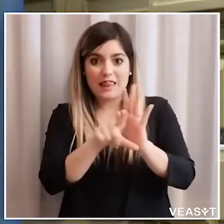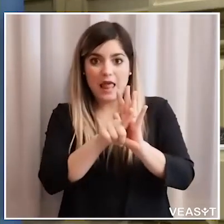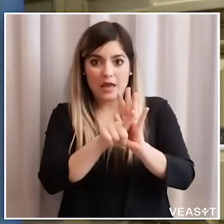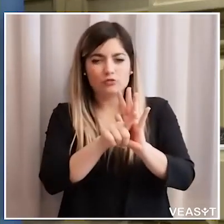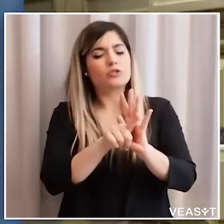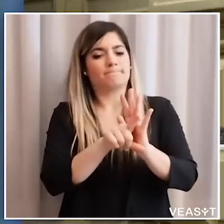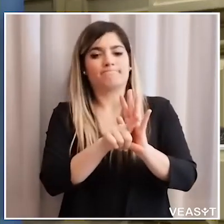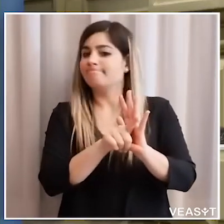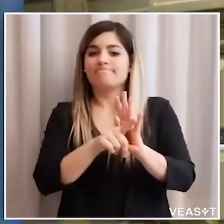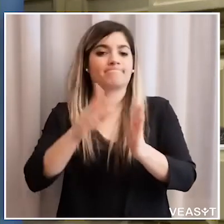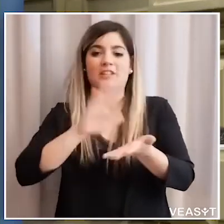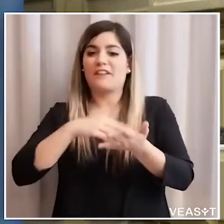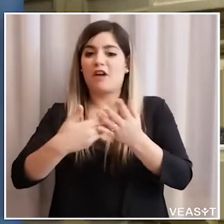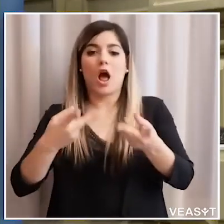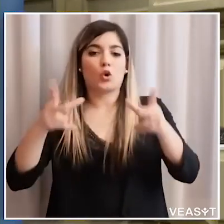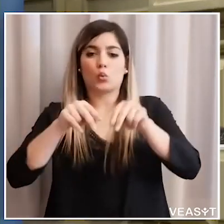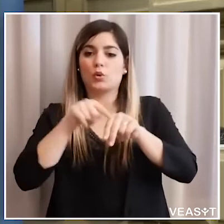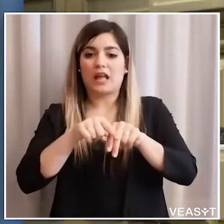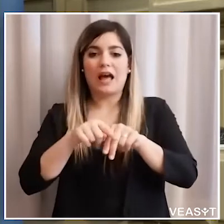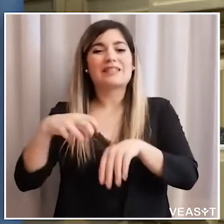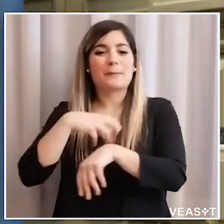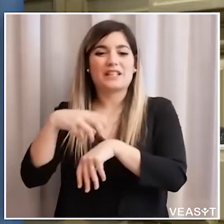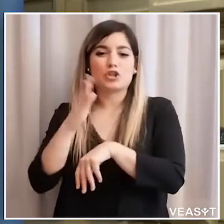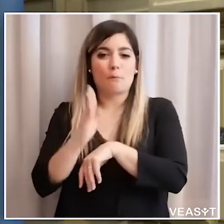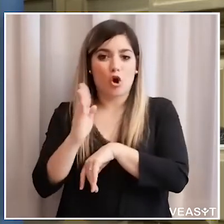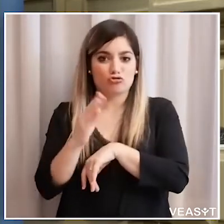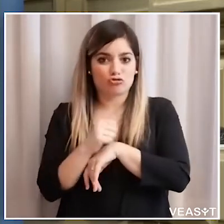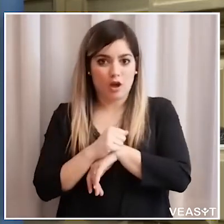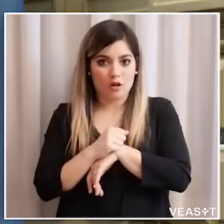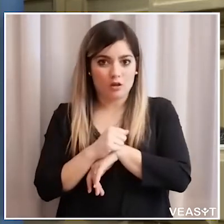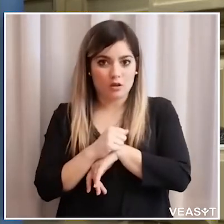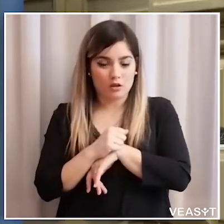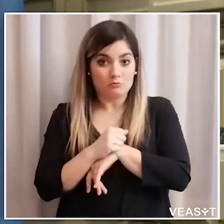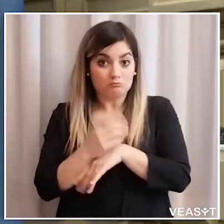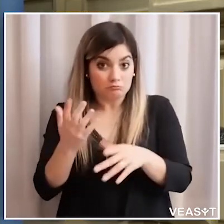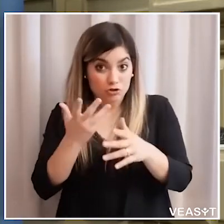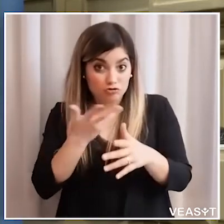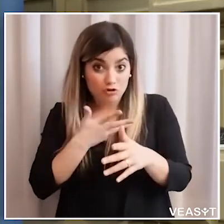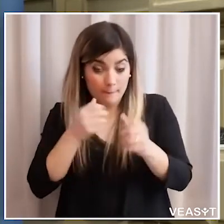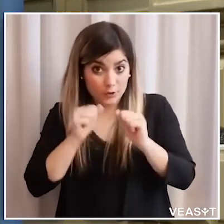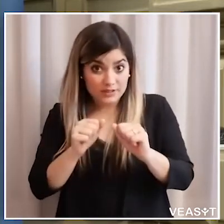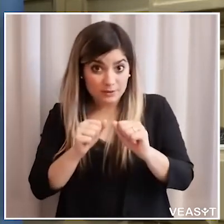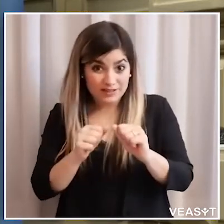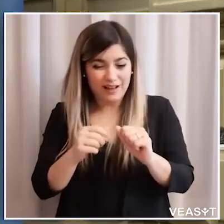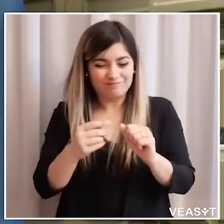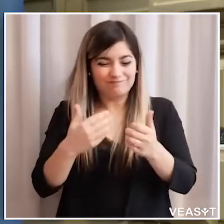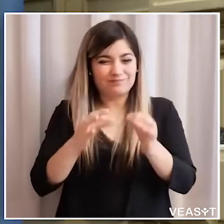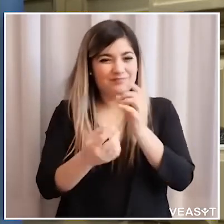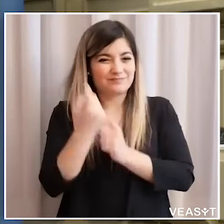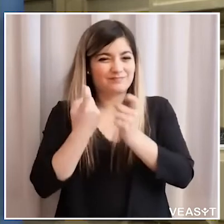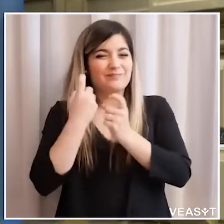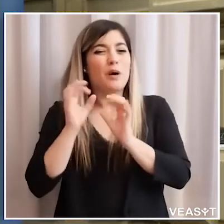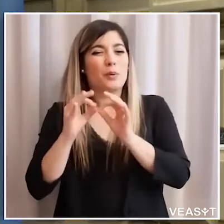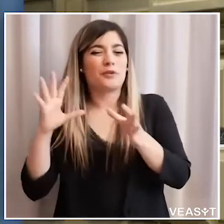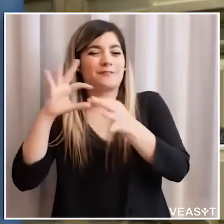da parte del ministro delle regioni Francesco Boccia il quale fa riferimento tra l'altro alla regolamentazione dell'Ina in